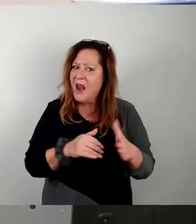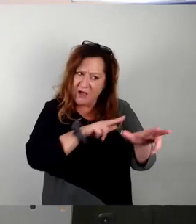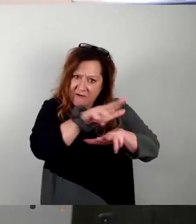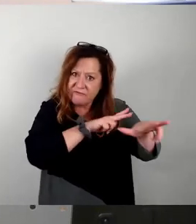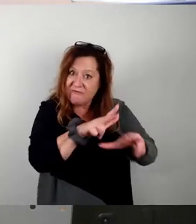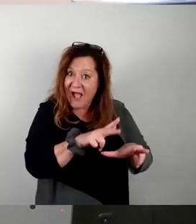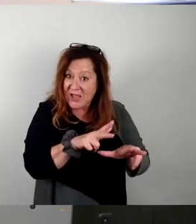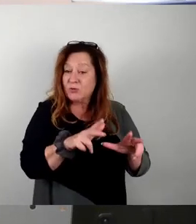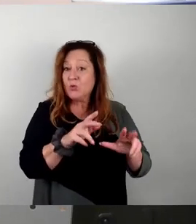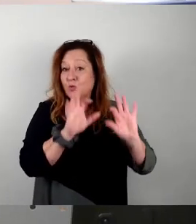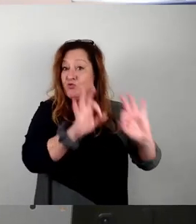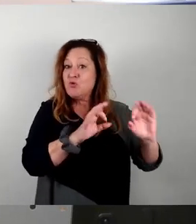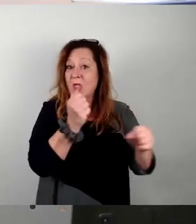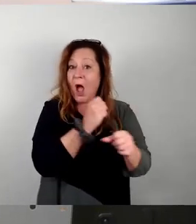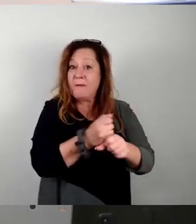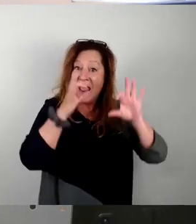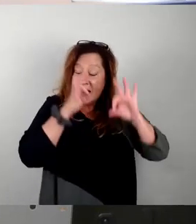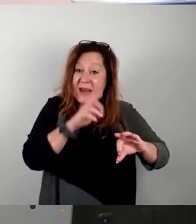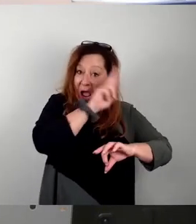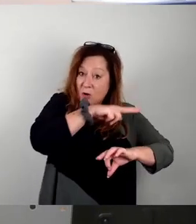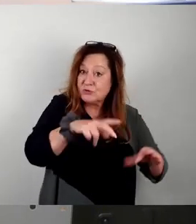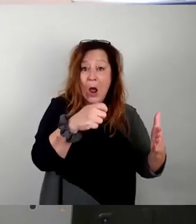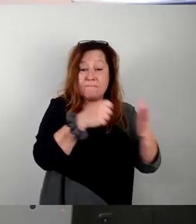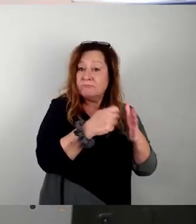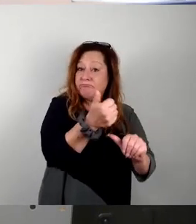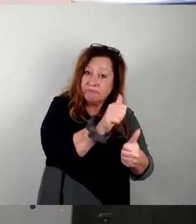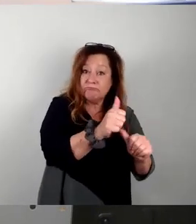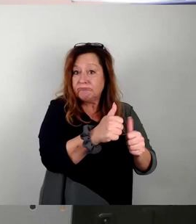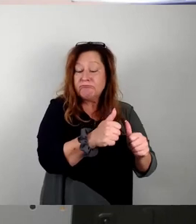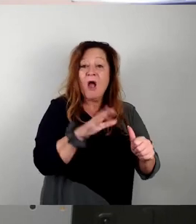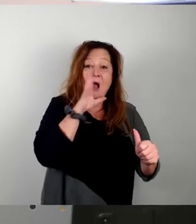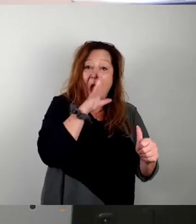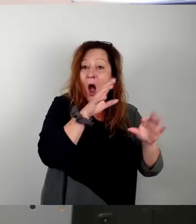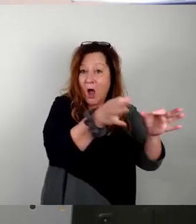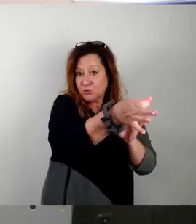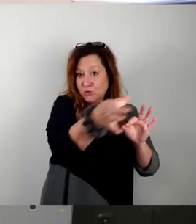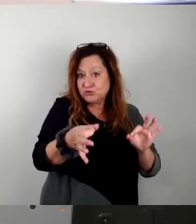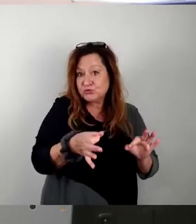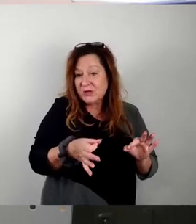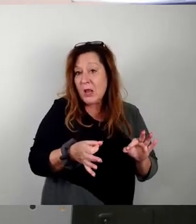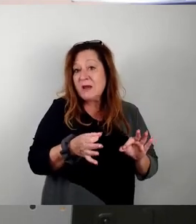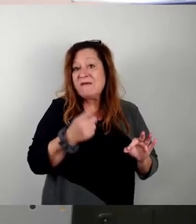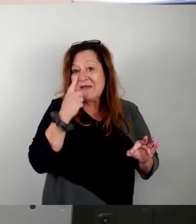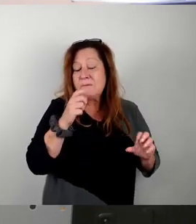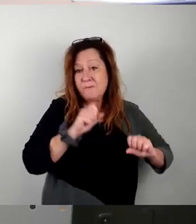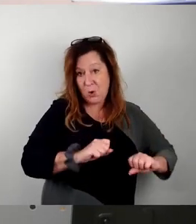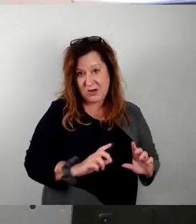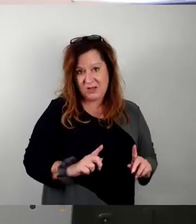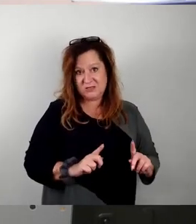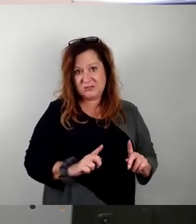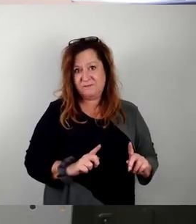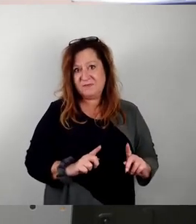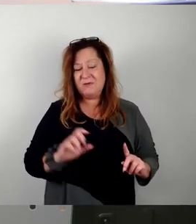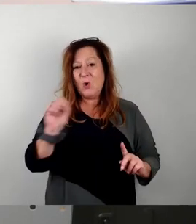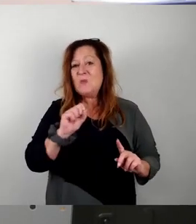und dass sie genau hingeschaut hat bei der Bewertung dieser Garagengrundstücke, soweit es überhaupt möglich war. Denn es ist gar nicht so einfach